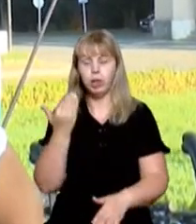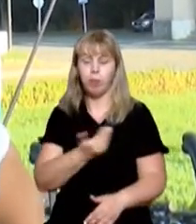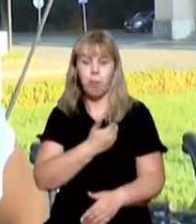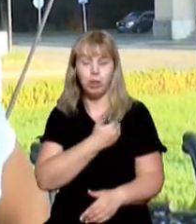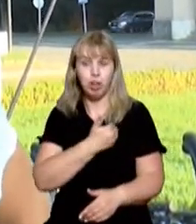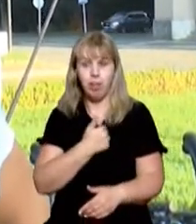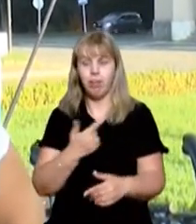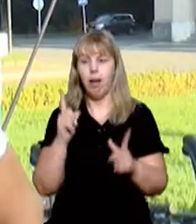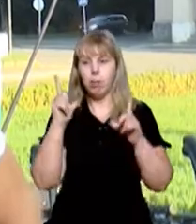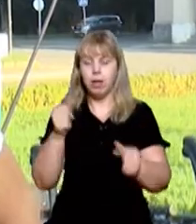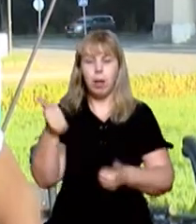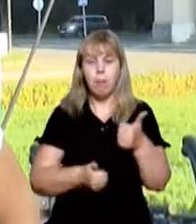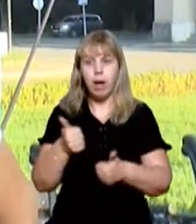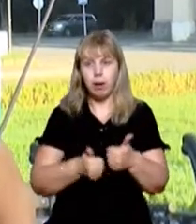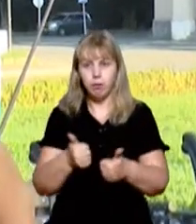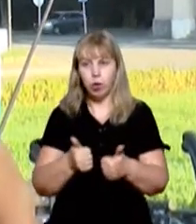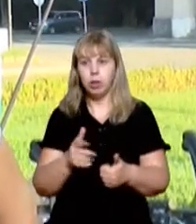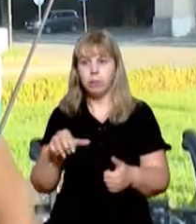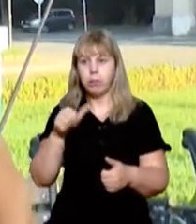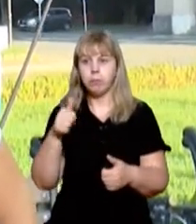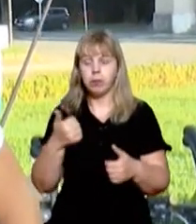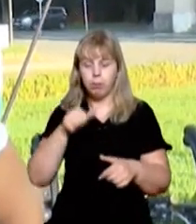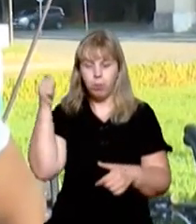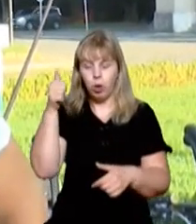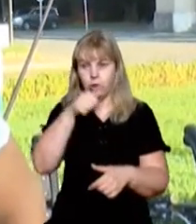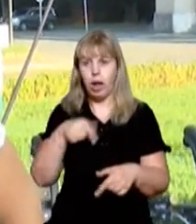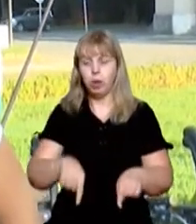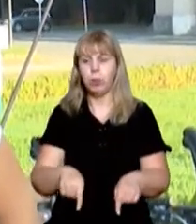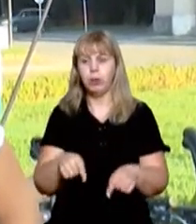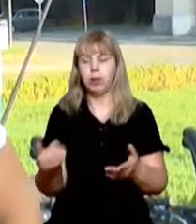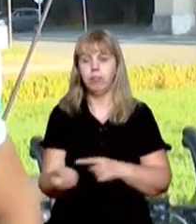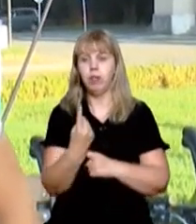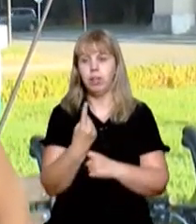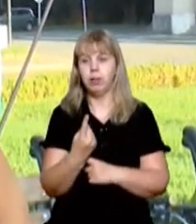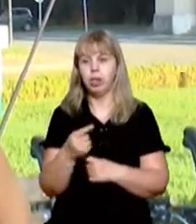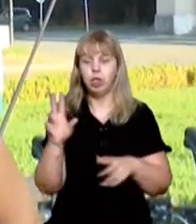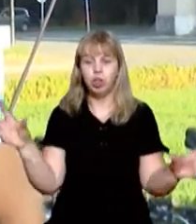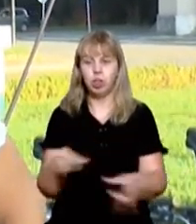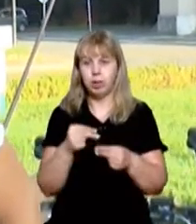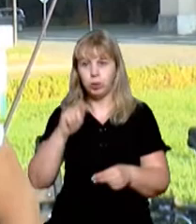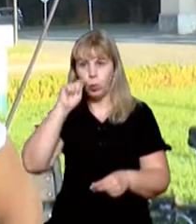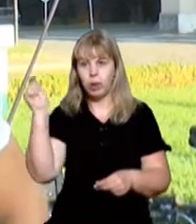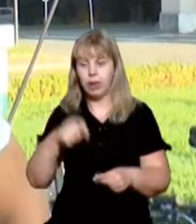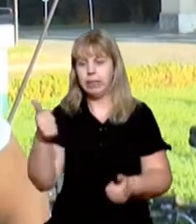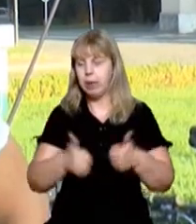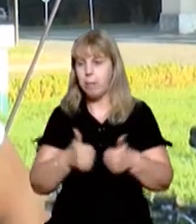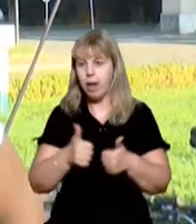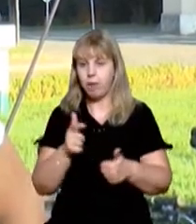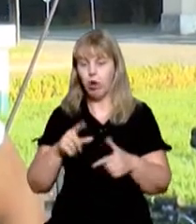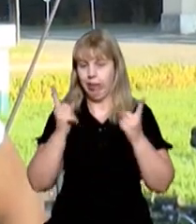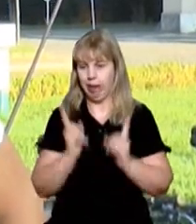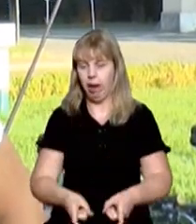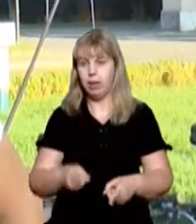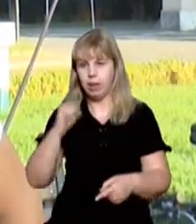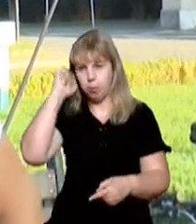бажання проїхати в марафон Париж-Брест-Париж, але тут виявився шанс, український марафон, реальний,